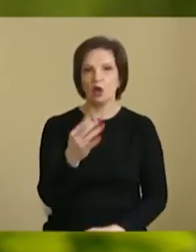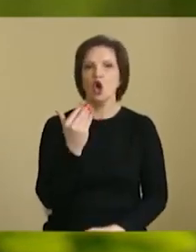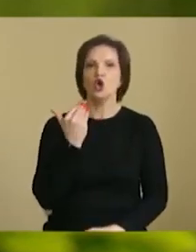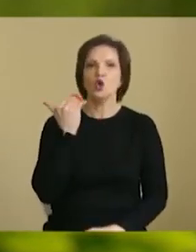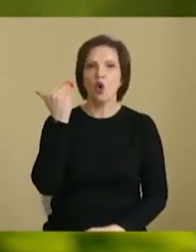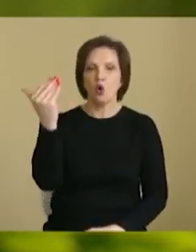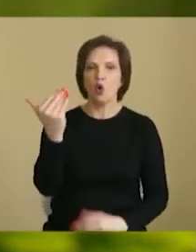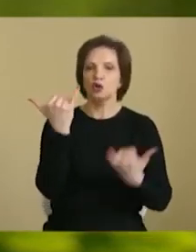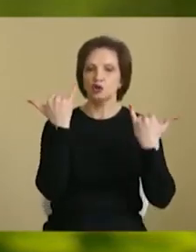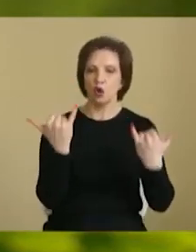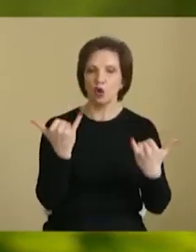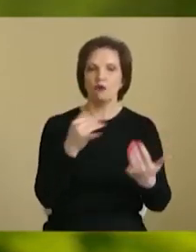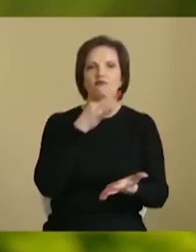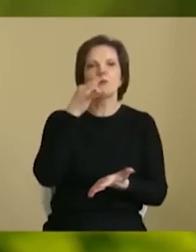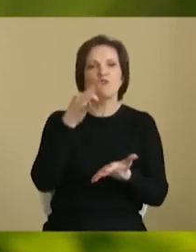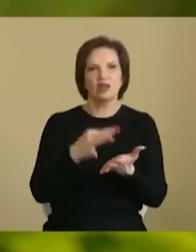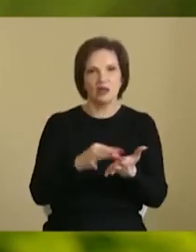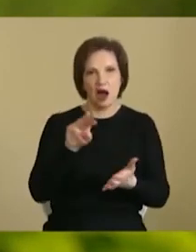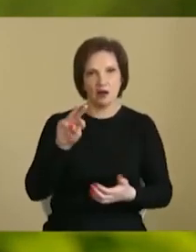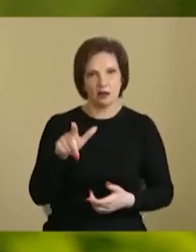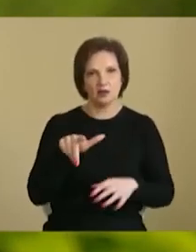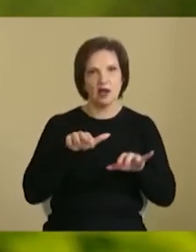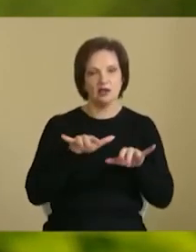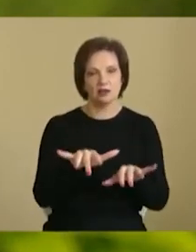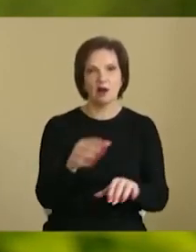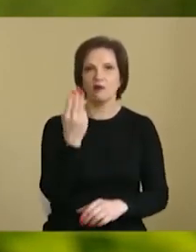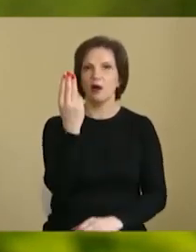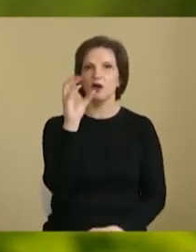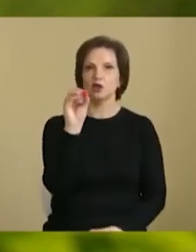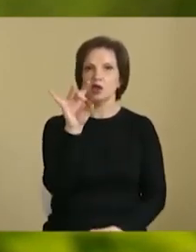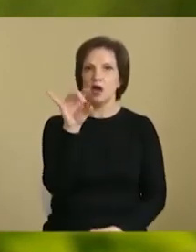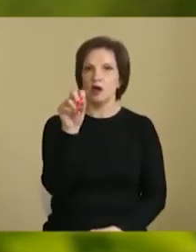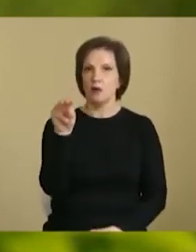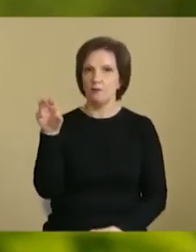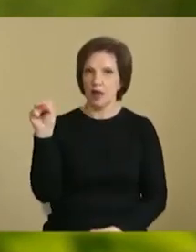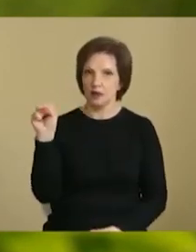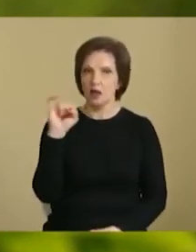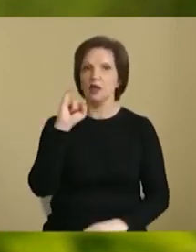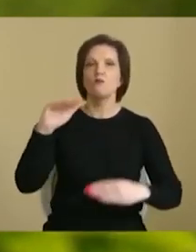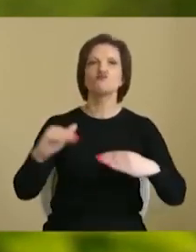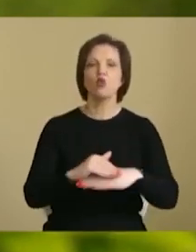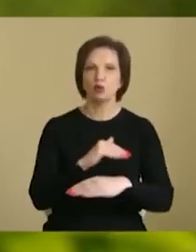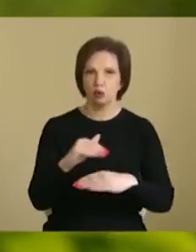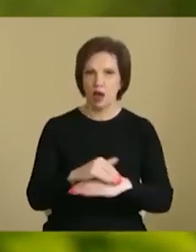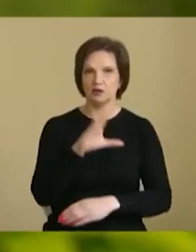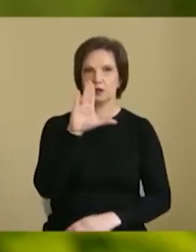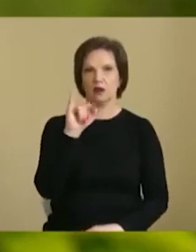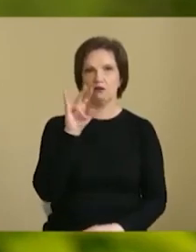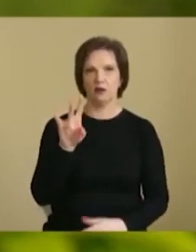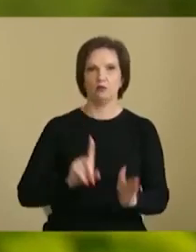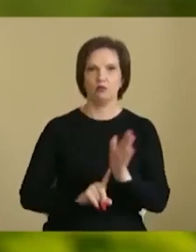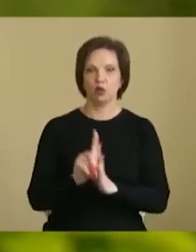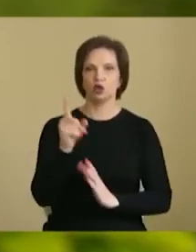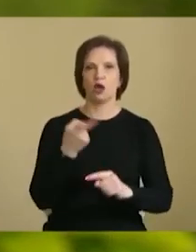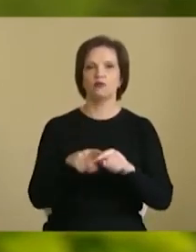його сьогоднішня відповідальність – справа Шеремет. І, будь ласка, він почав